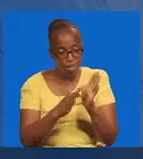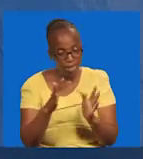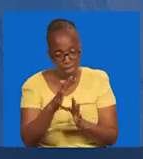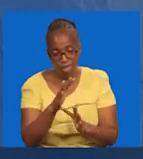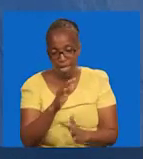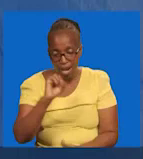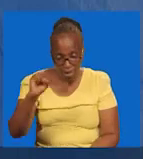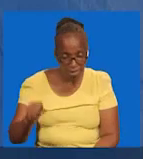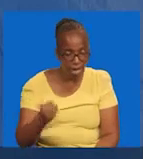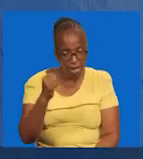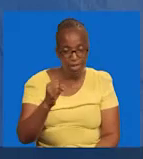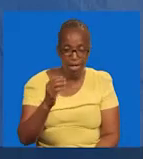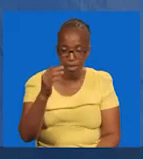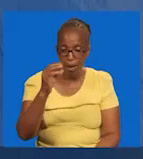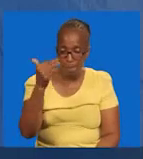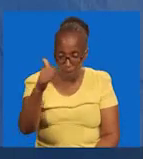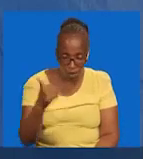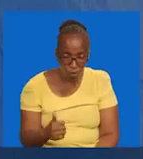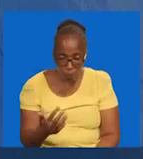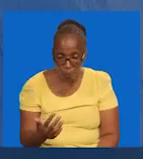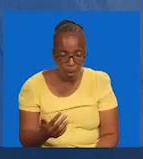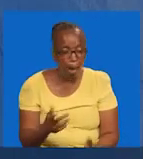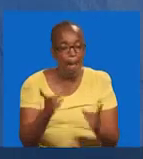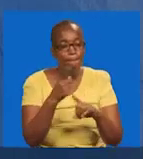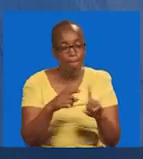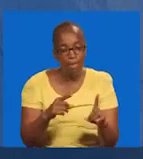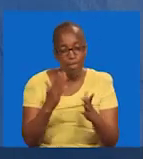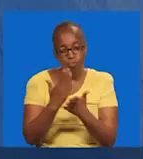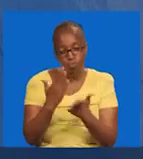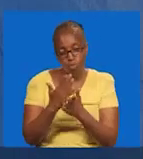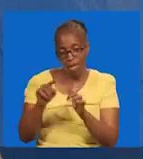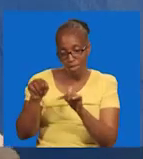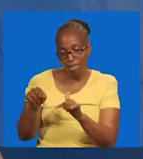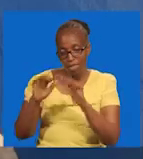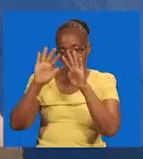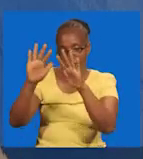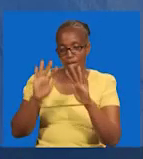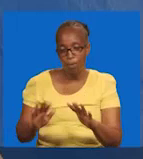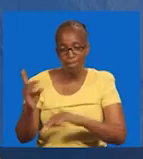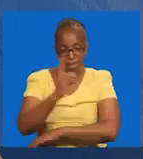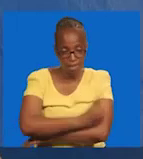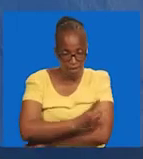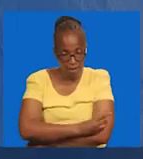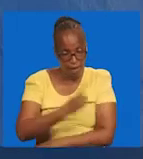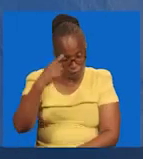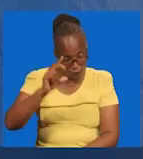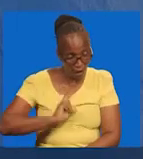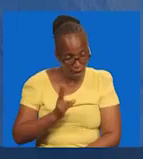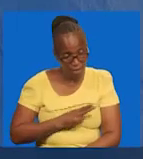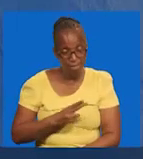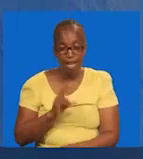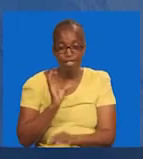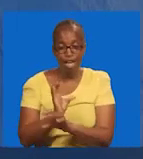Yesu anjafufuka. Andani yaki ama. Yana kuongea. Na muna gani. Lakini. Ni siku muimu kwetu. Kwa